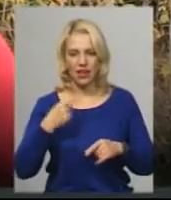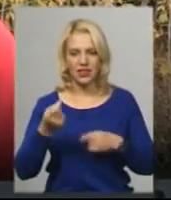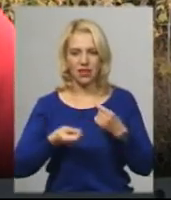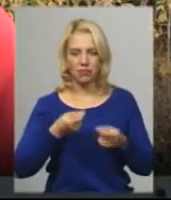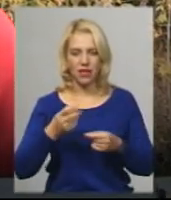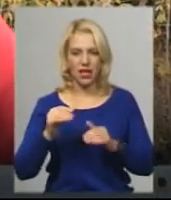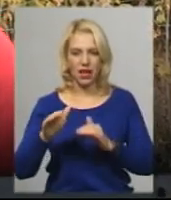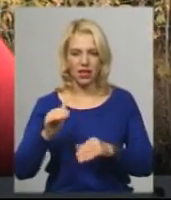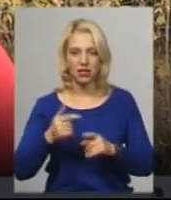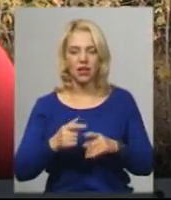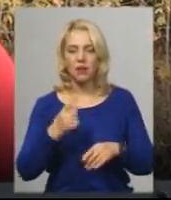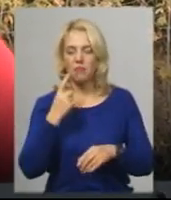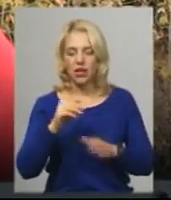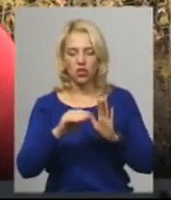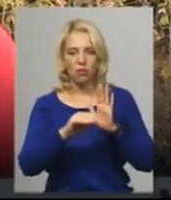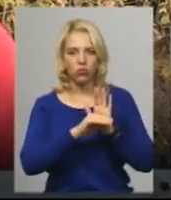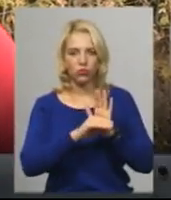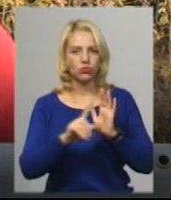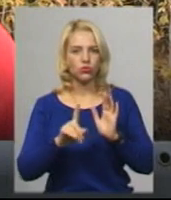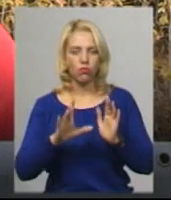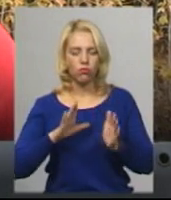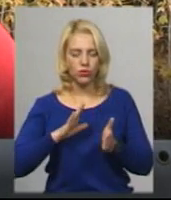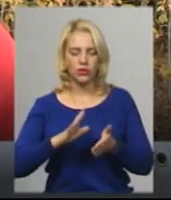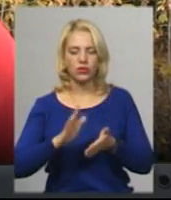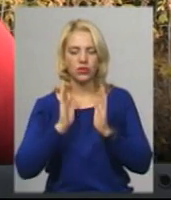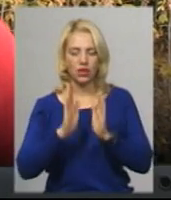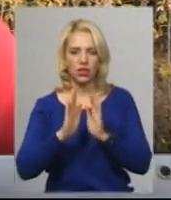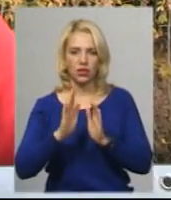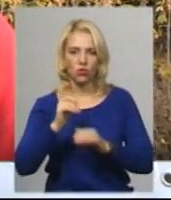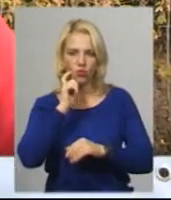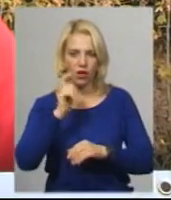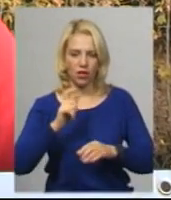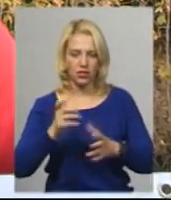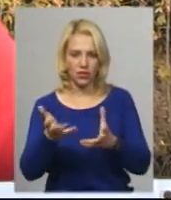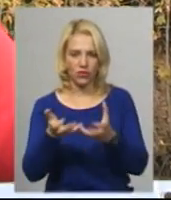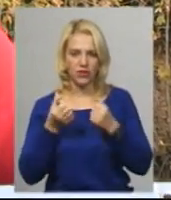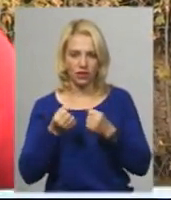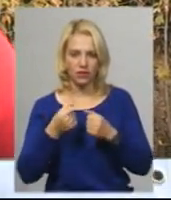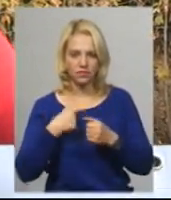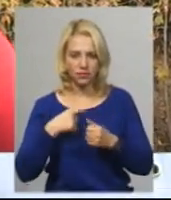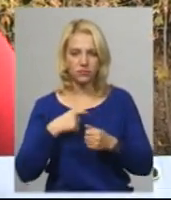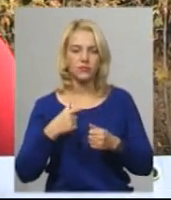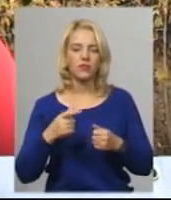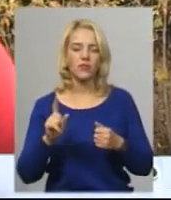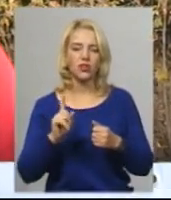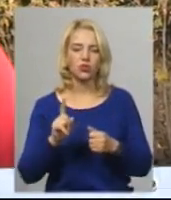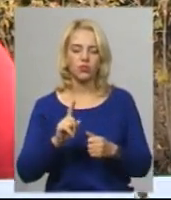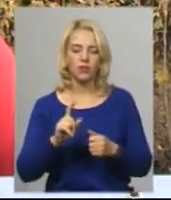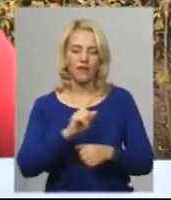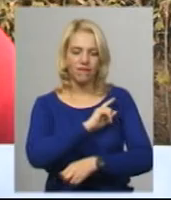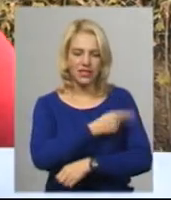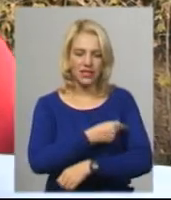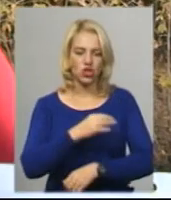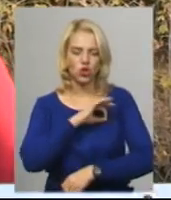щоб землю отримали тільки українці, фізичні і юридичні особи, тільки не